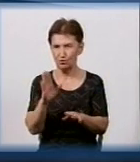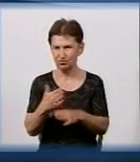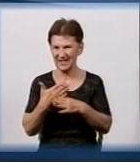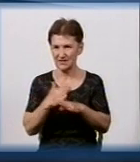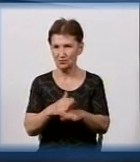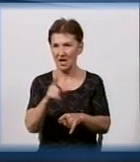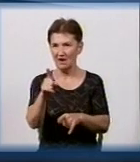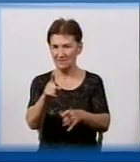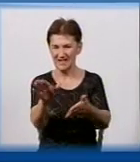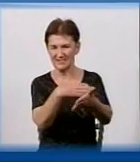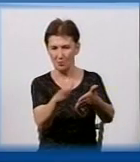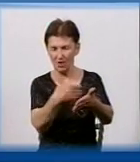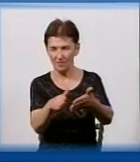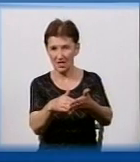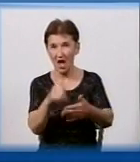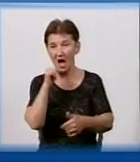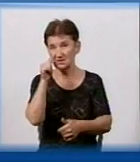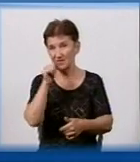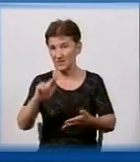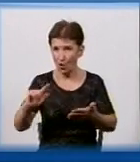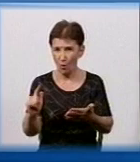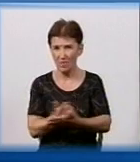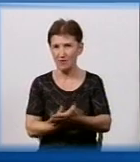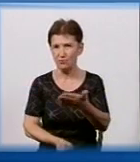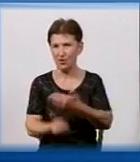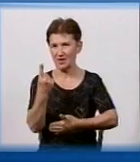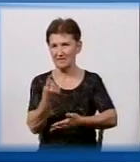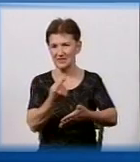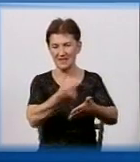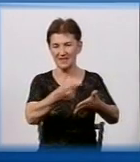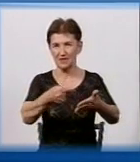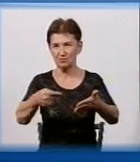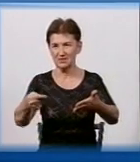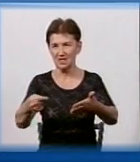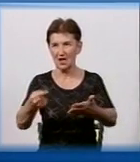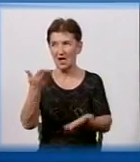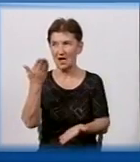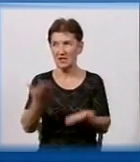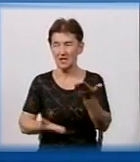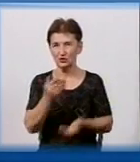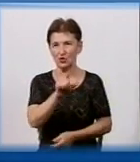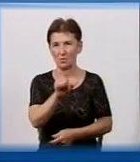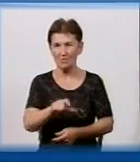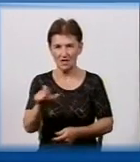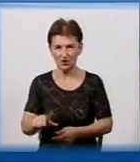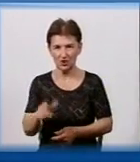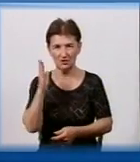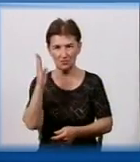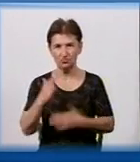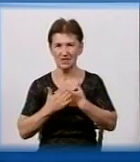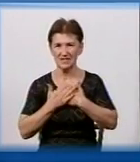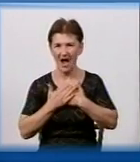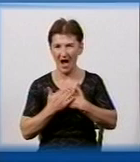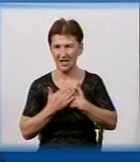замалювали, завтра запис з'являється знову? Чи, якщо мешканці братимуть активну участь